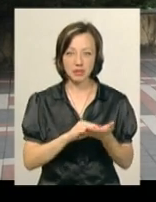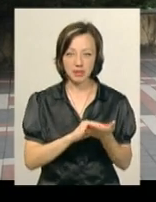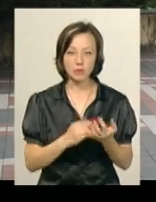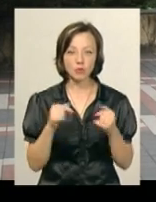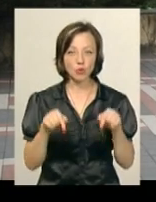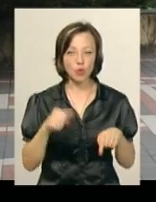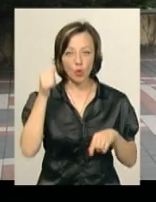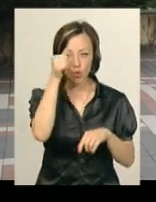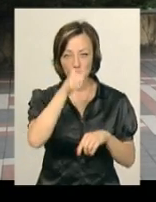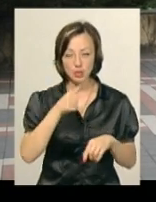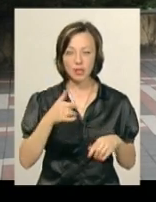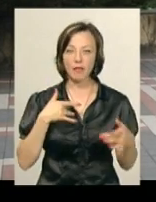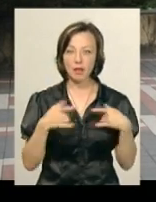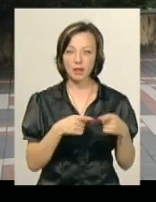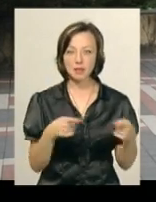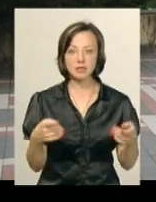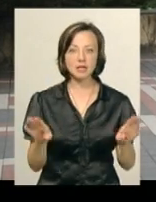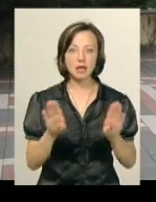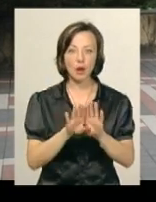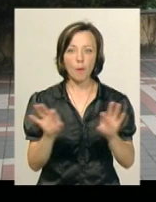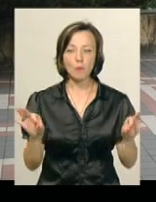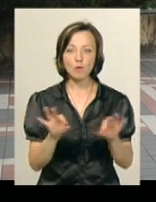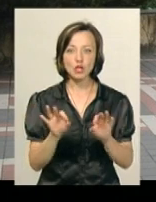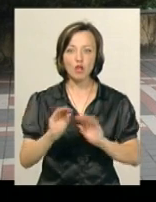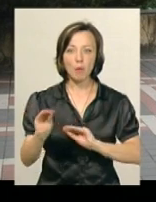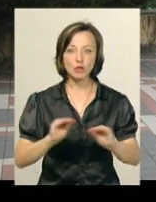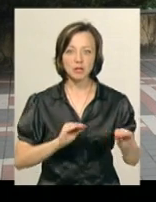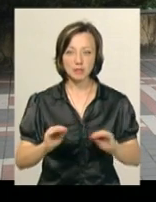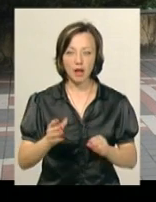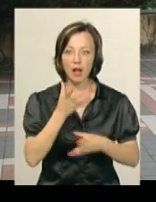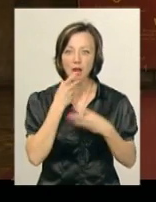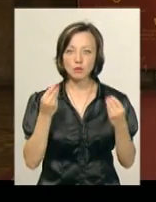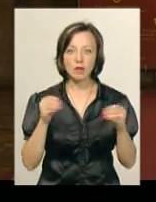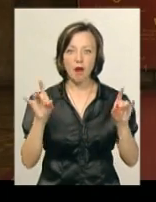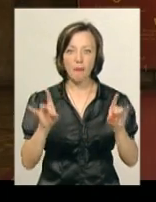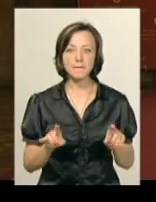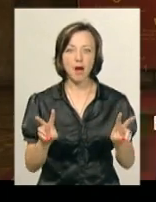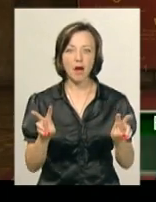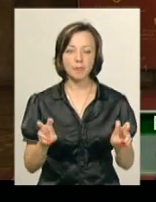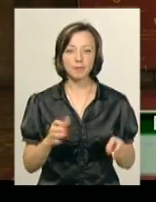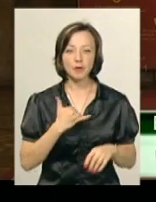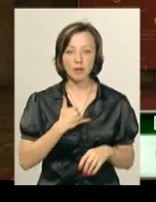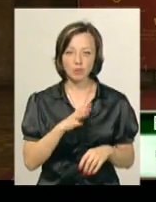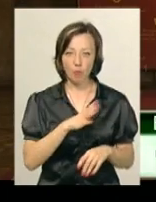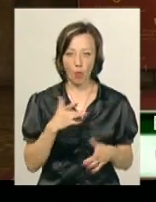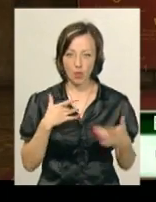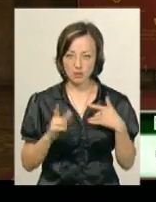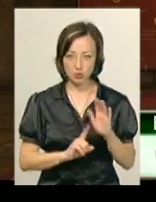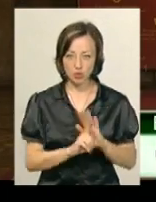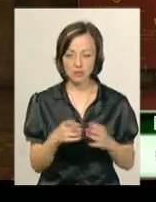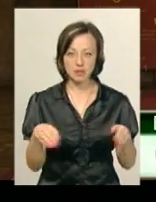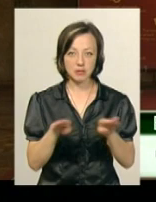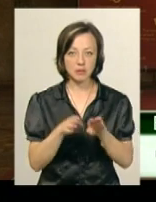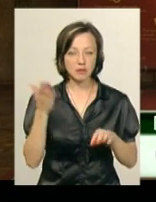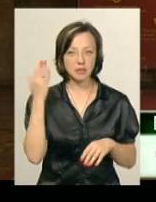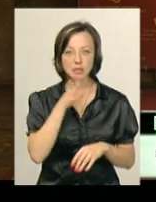оцьогорічний театральний сезон закриє музична постановка «Красуньк кабаре». У нас був концерт спочатку, ми закривали